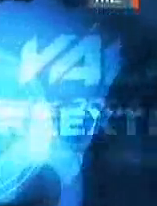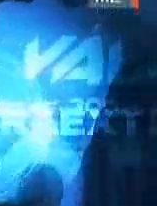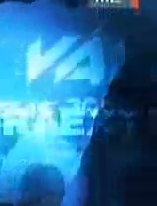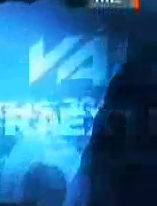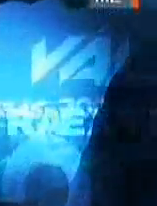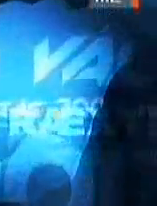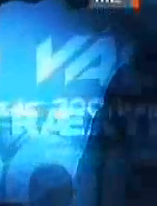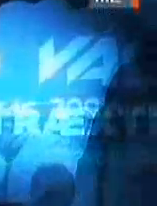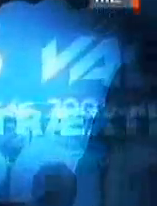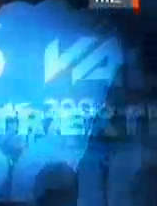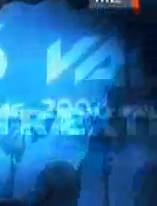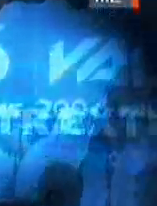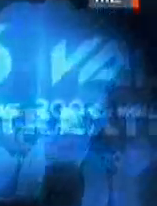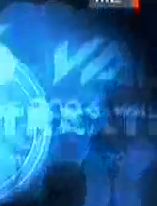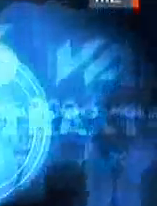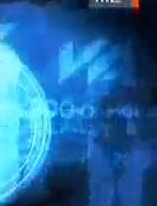Gezdődik az este extra!